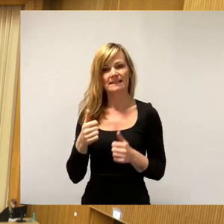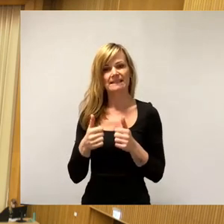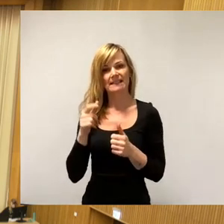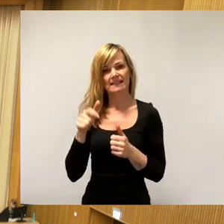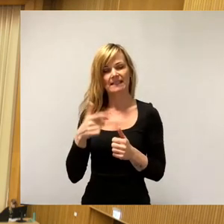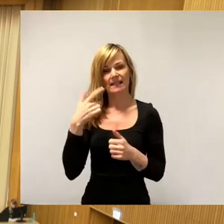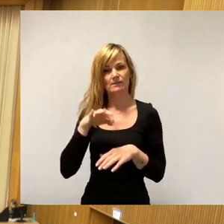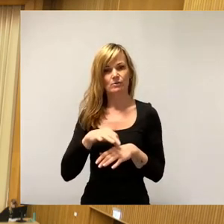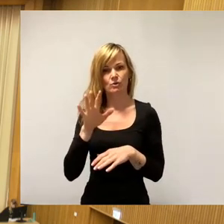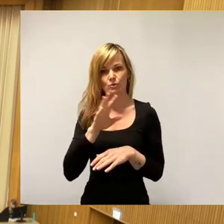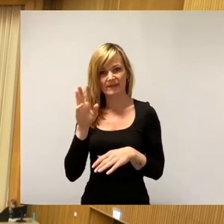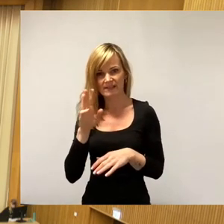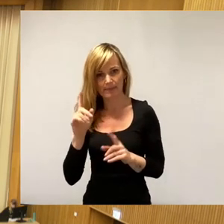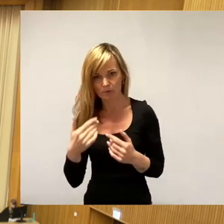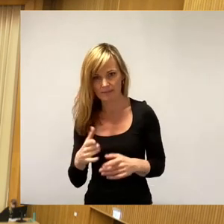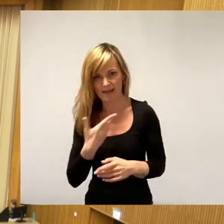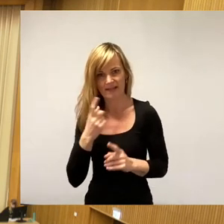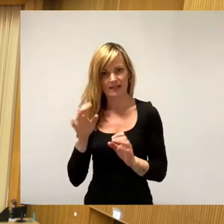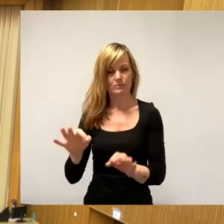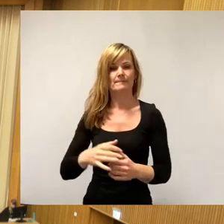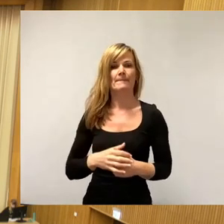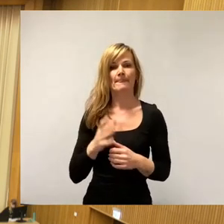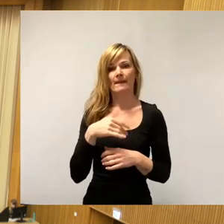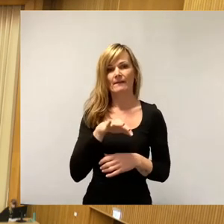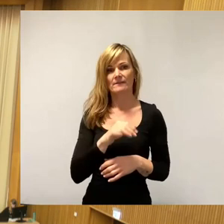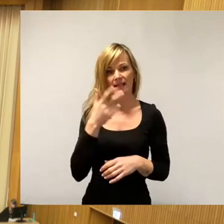Will auch nicht mehr. Dann auf die, Herr Latzinski.